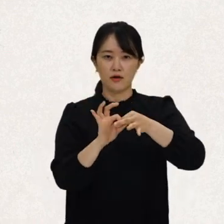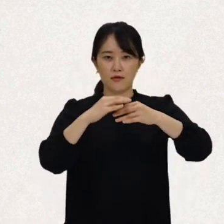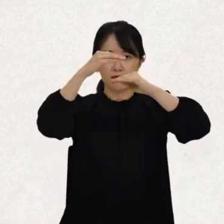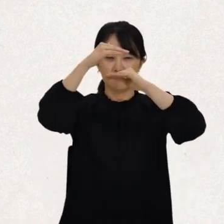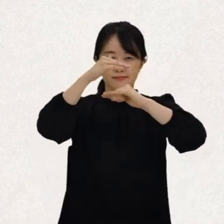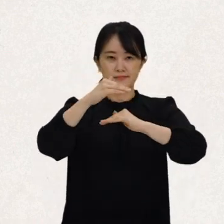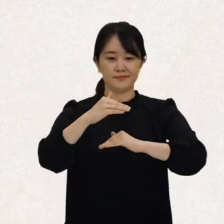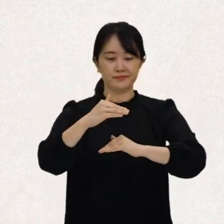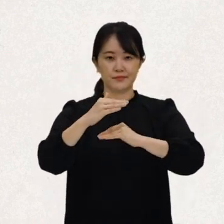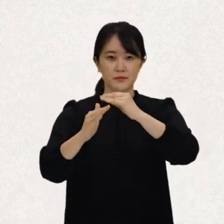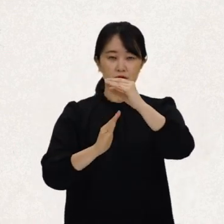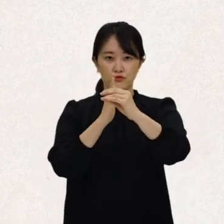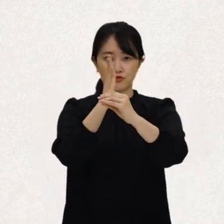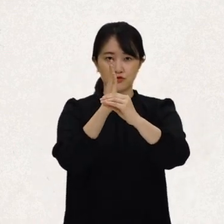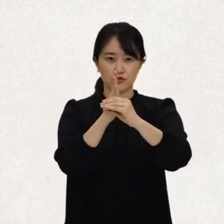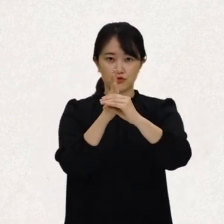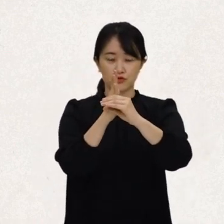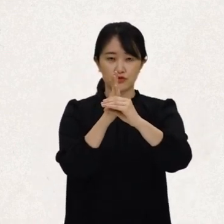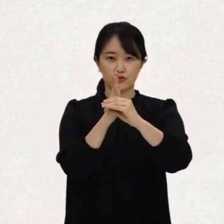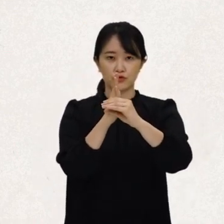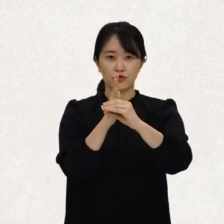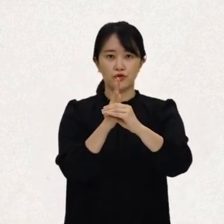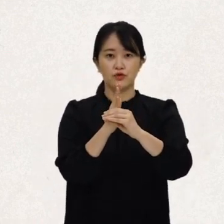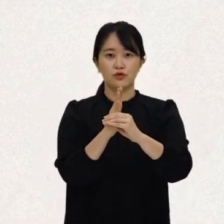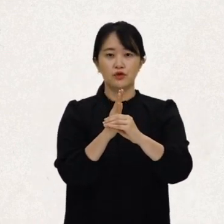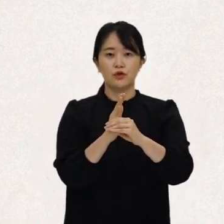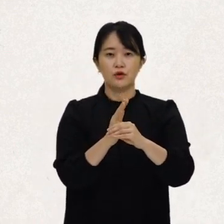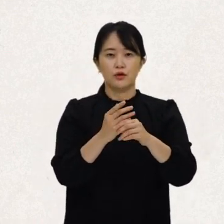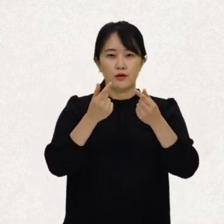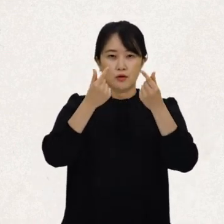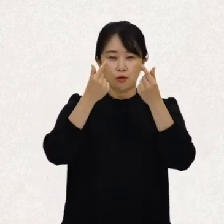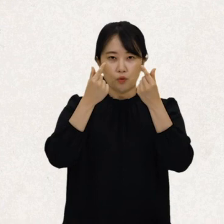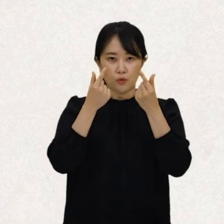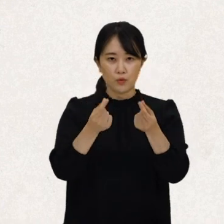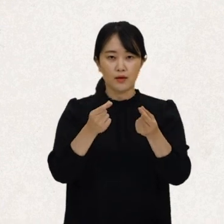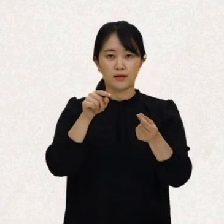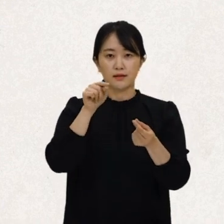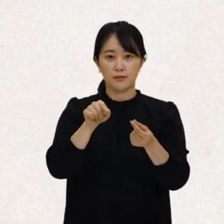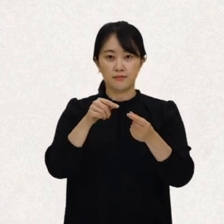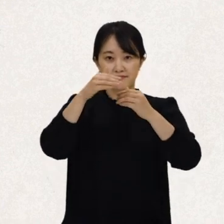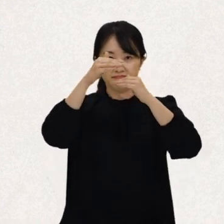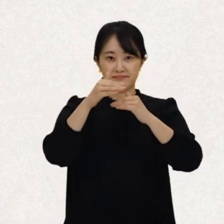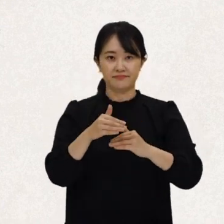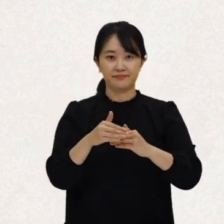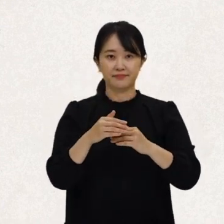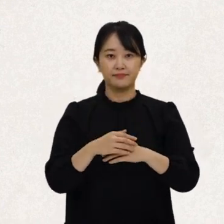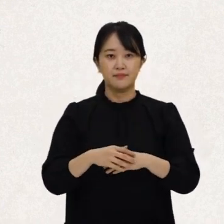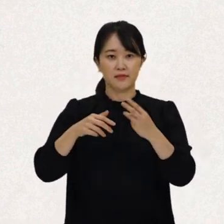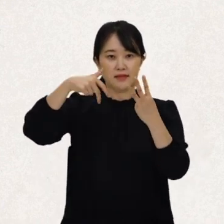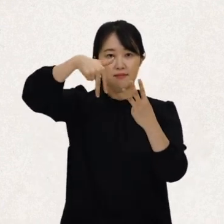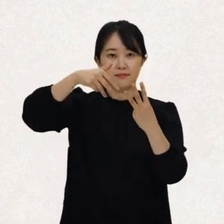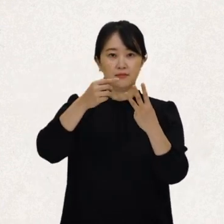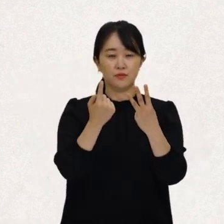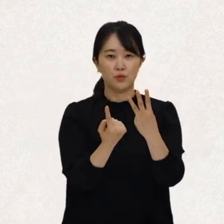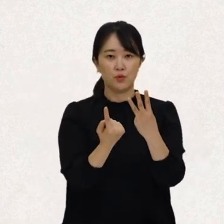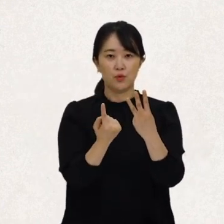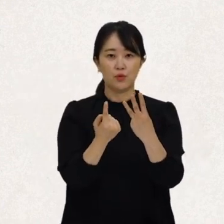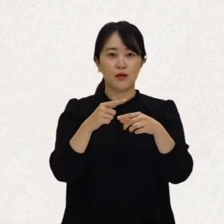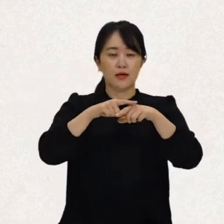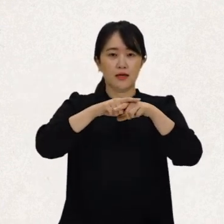그 중 특정 조항은 모든 조항에 공통으로 영향을 미치는데, 제3조